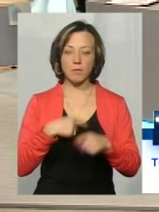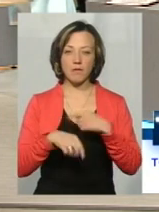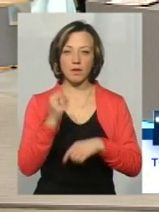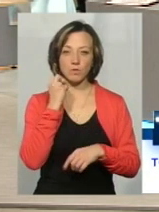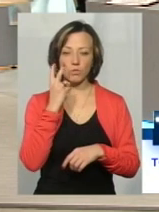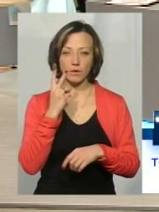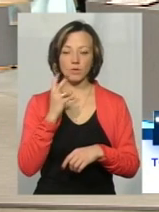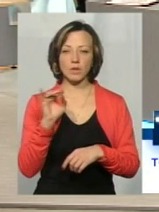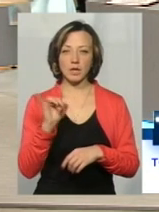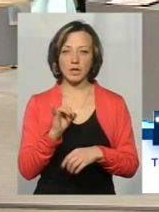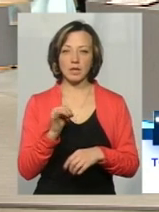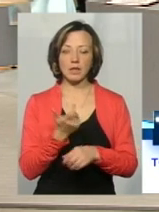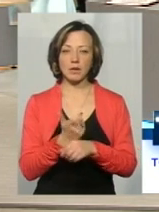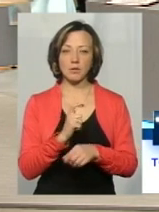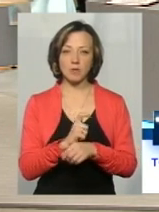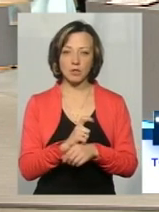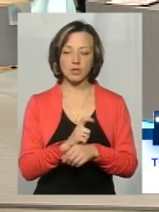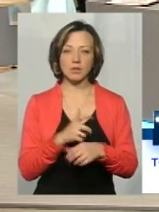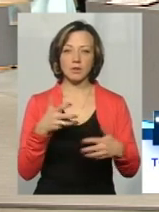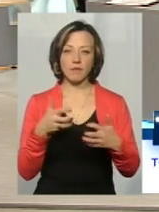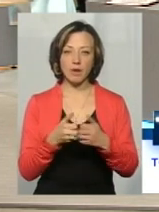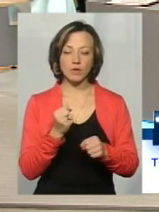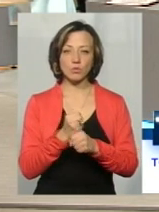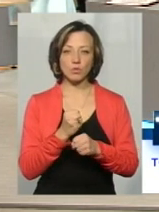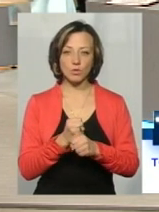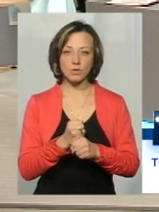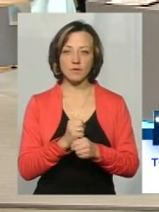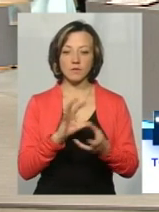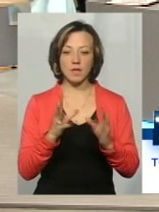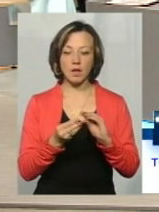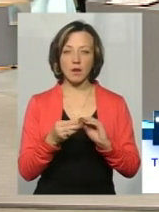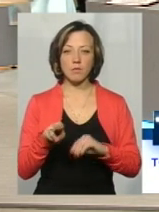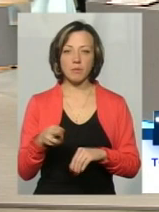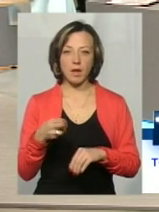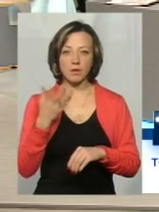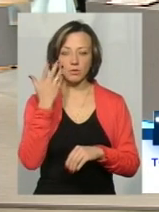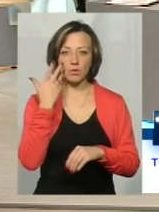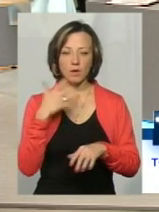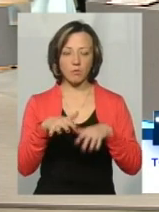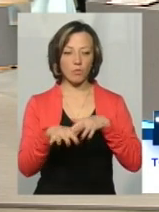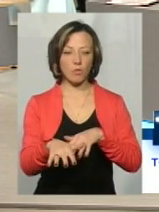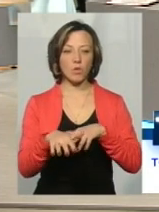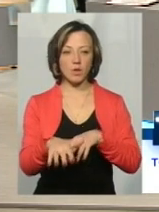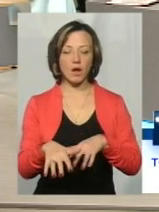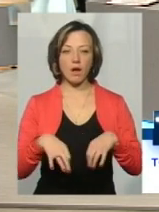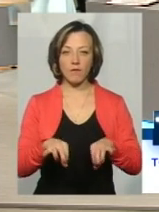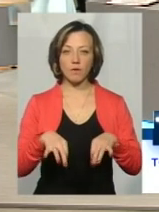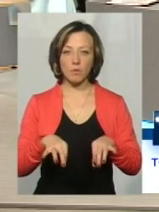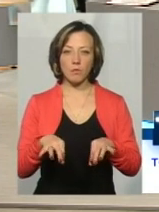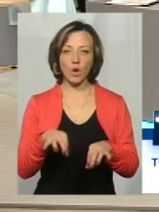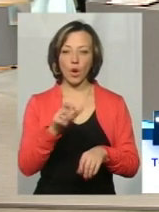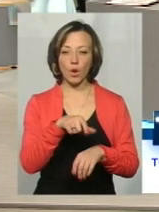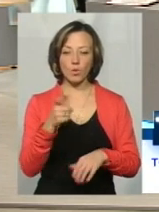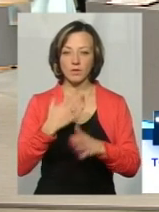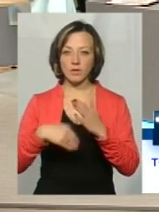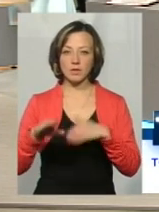І найбільше дорожньо-транспортних пригод скоюється взагалі в п'ятницю, коли великий потік автомобілів, коли люди покидають